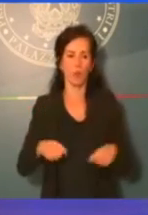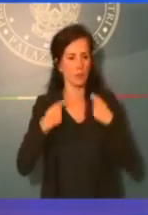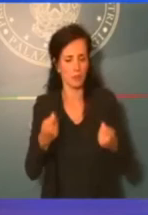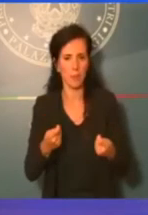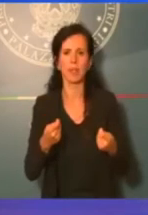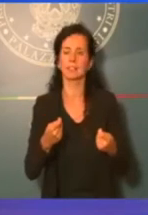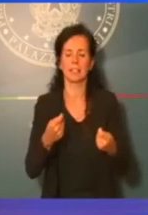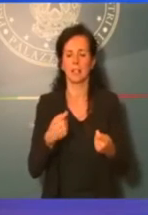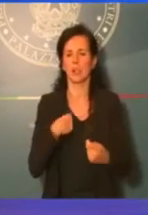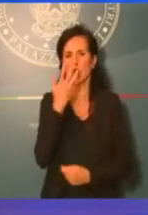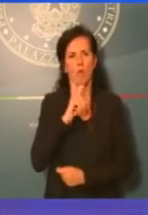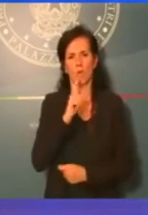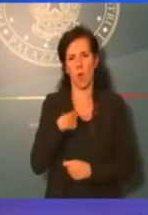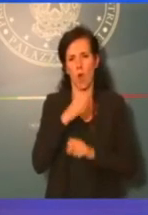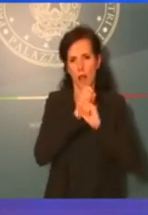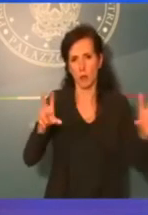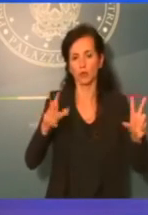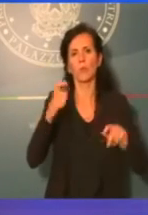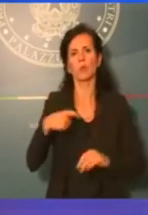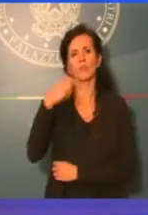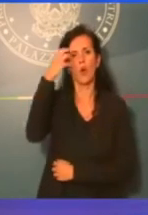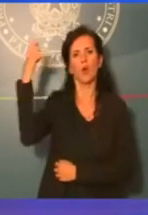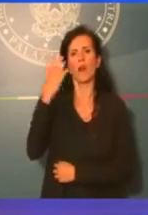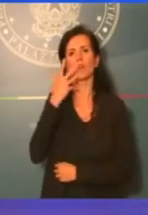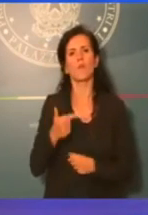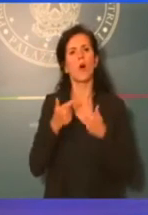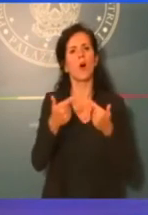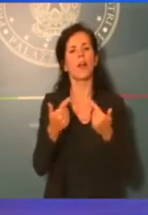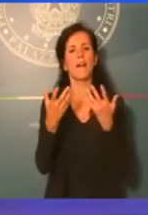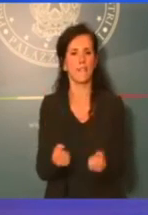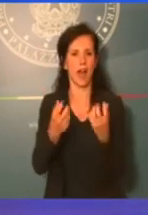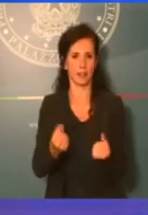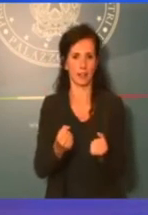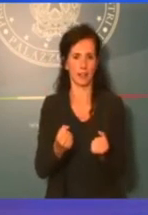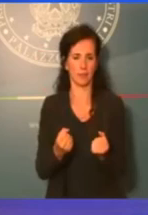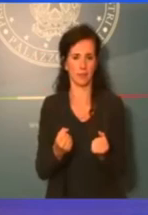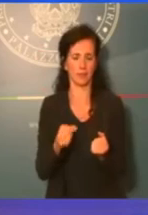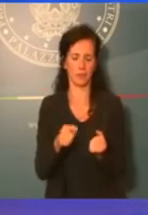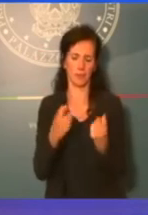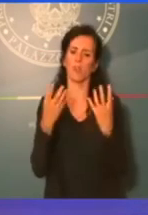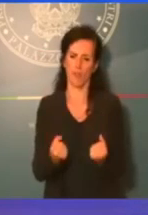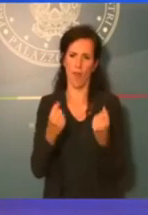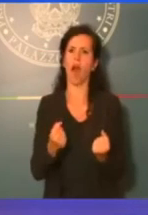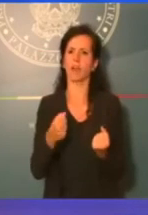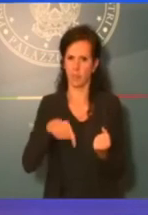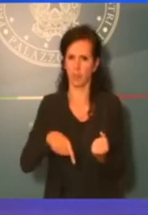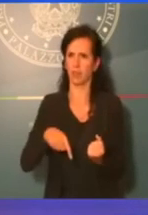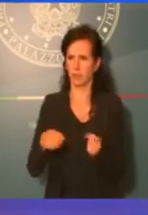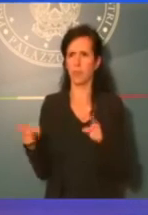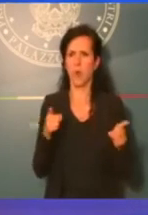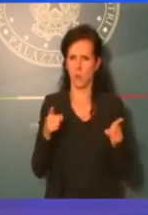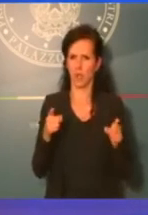fatti. Questo Governo vuole portare fatti e concretezza. Qui c'è molta concretezza. C'è uno